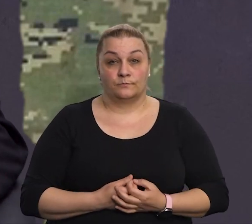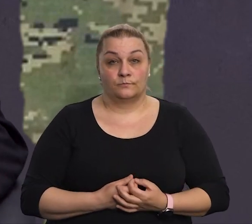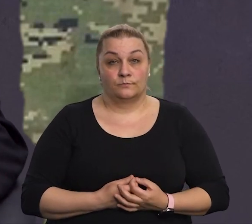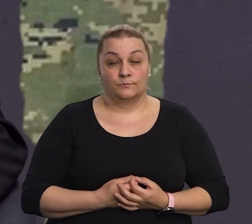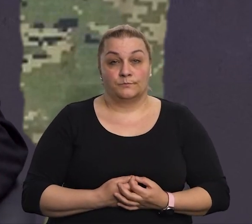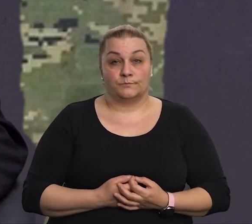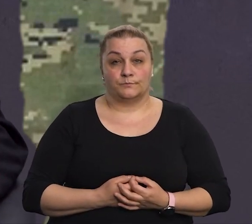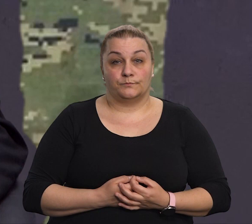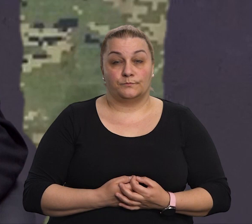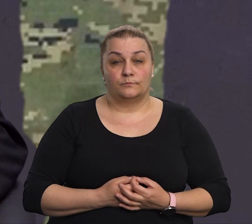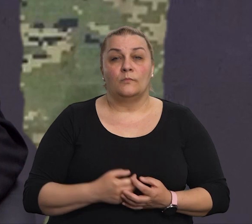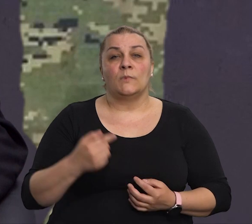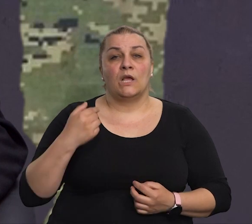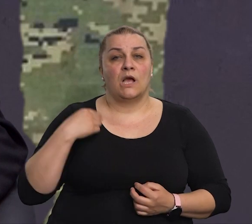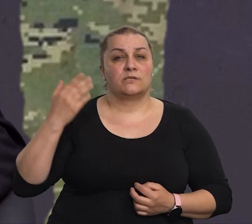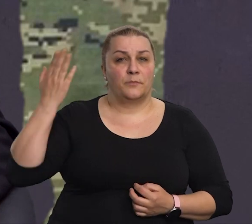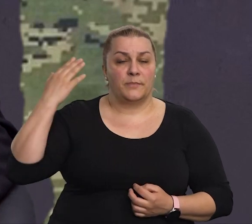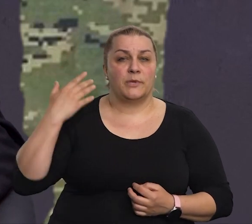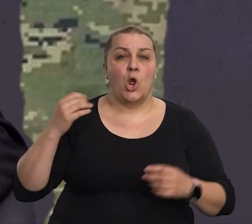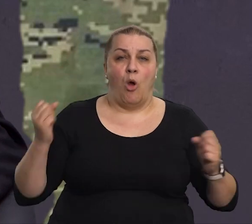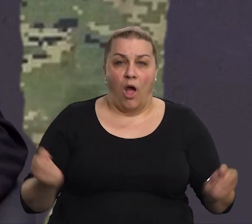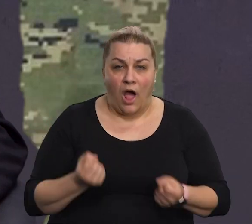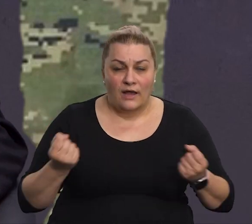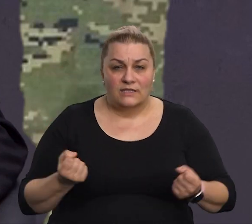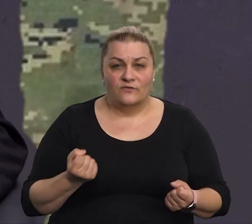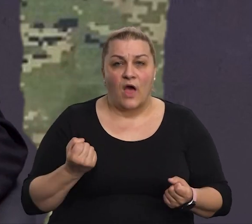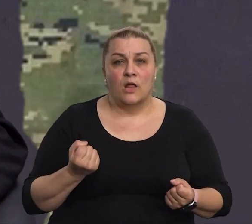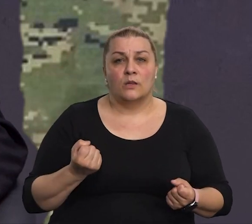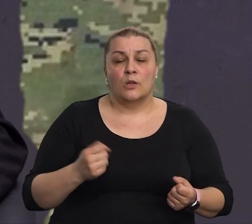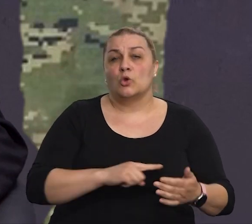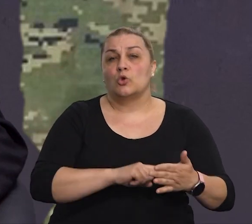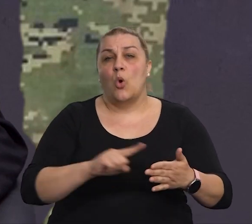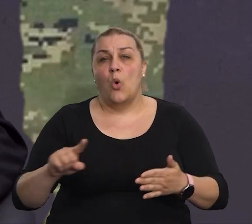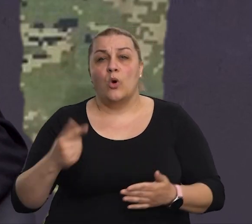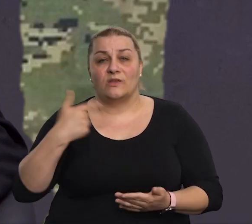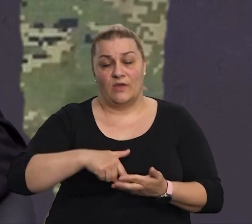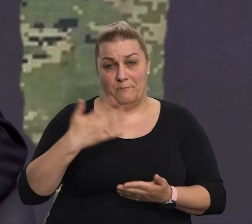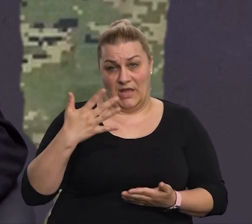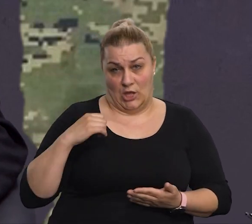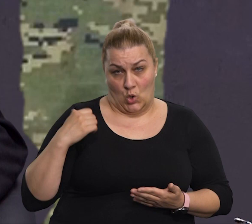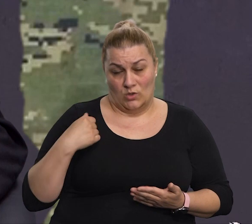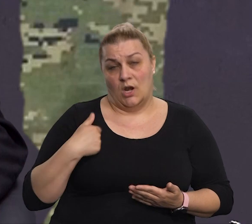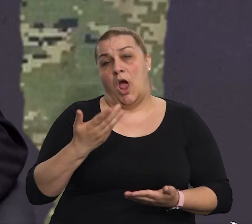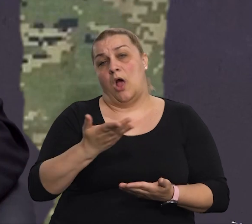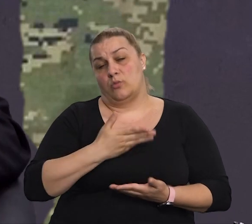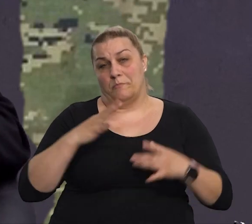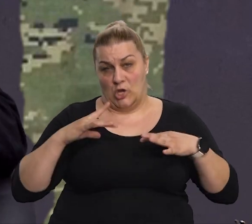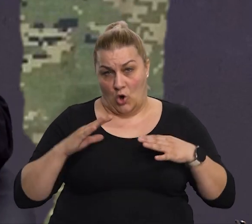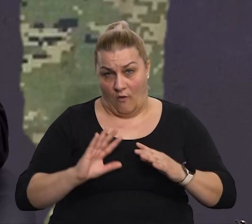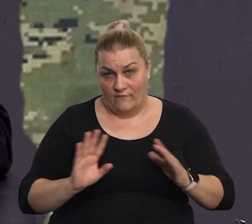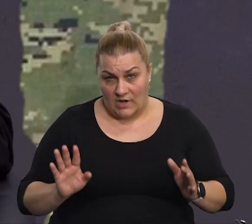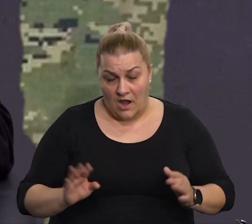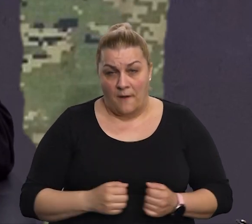Sad, bio sam aktivan, ostasan, do 2005. godine, kad sam odšao u miroveno. Znači, sa devetom bojnog hosa sam